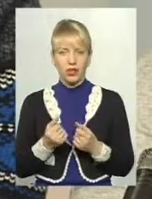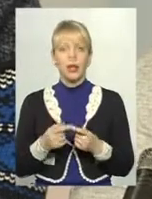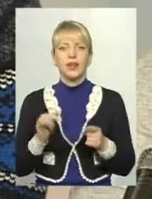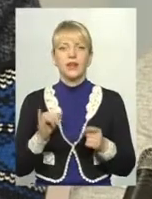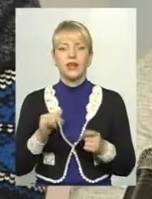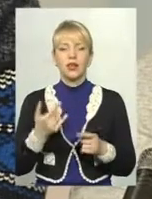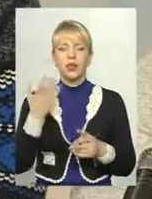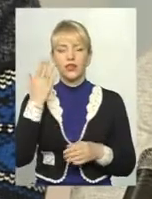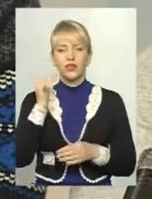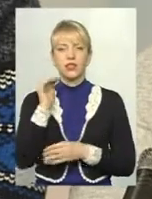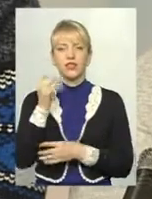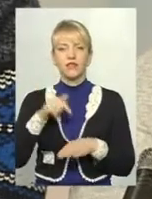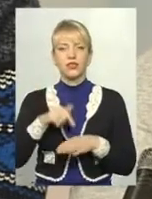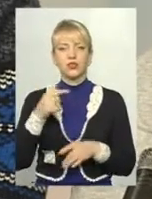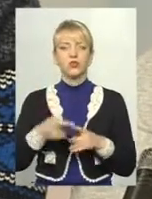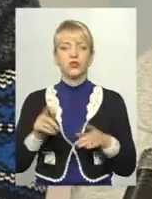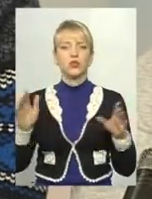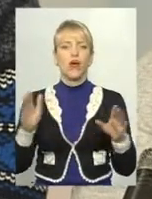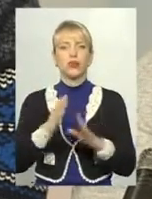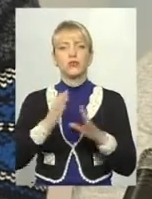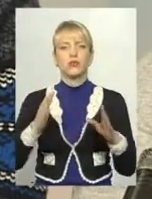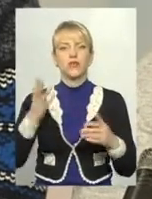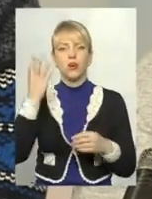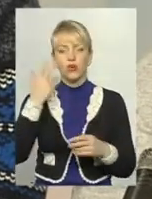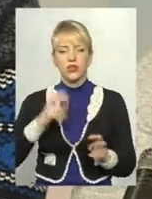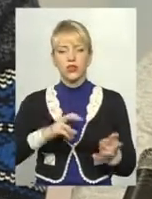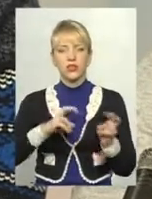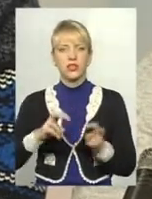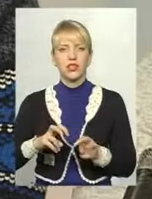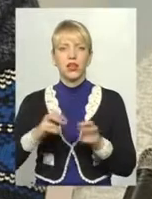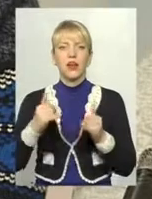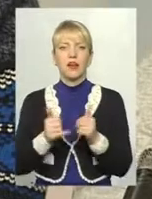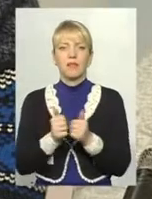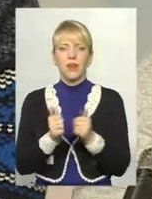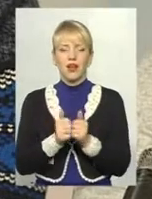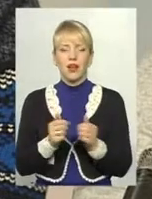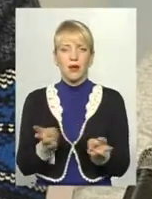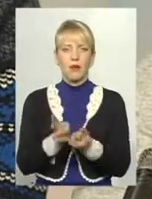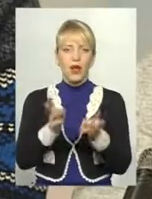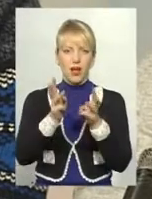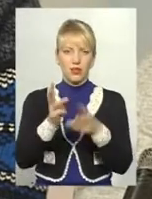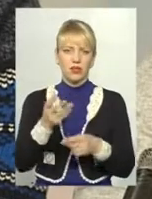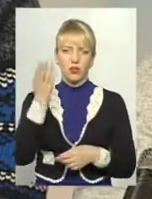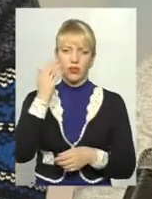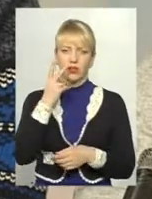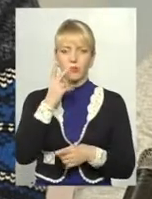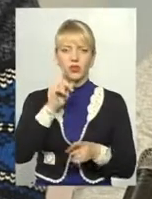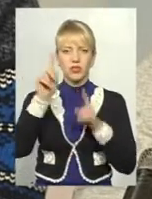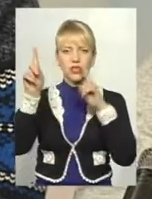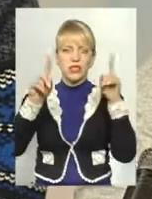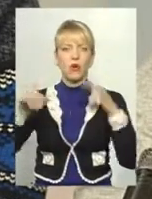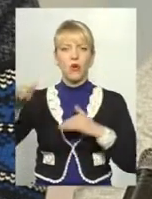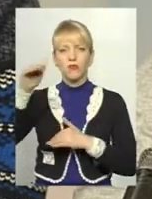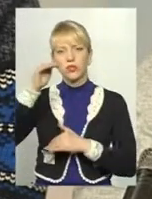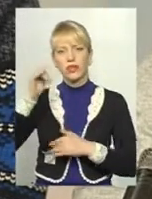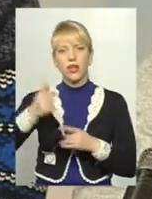оцю атмосферу, коли ти сидиш біля зимового багаття, коли ти дивишся на зіркове небо і дивишся на